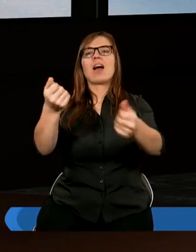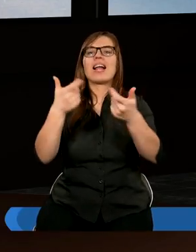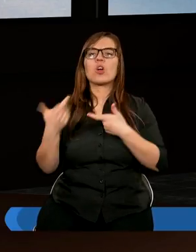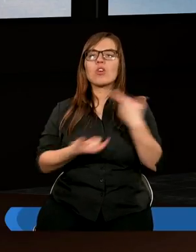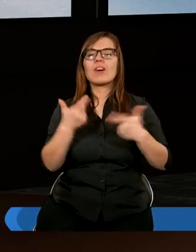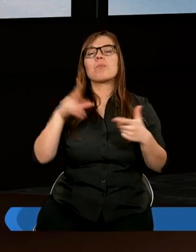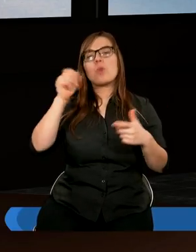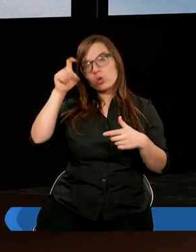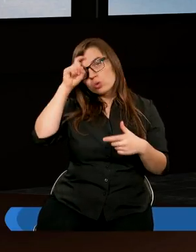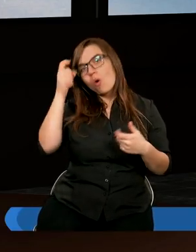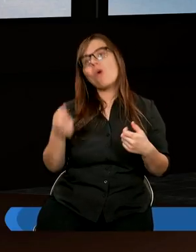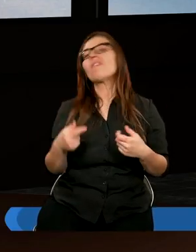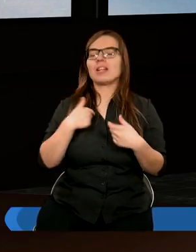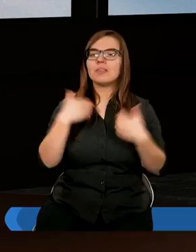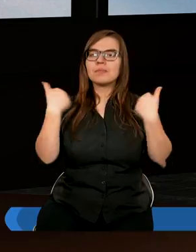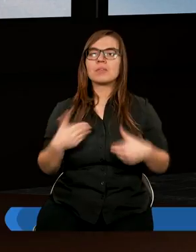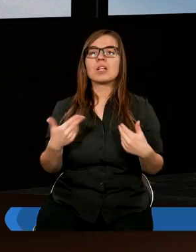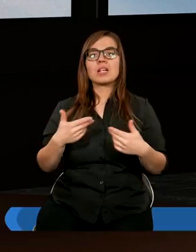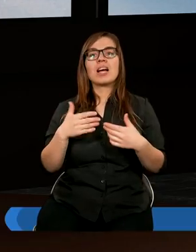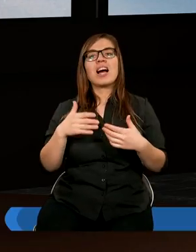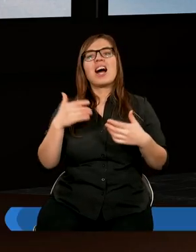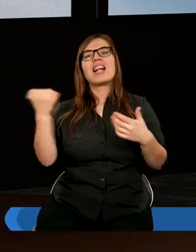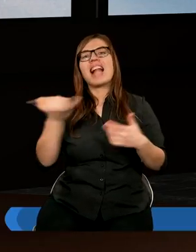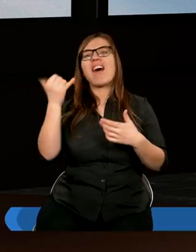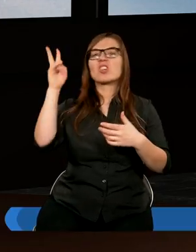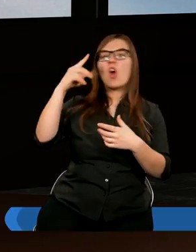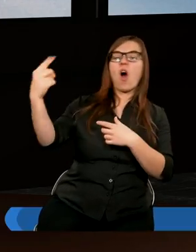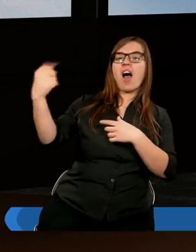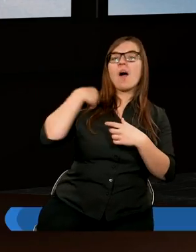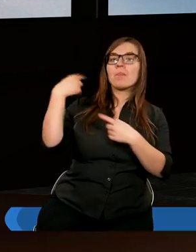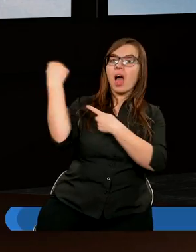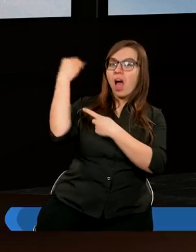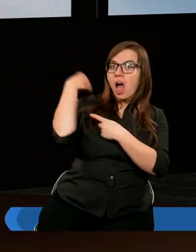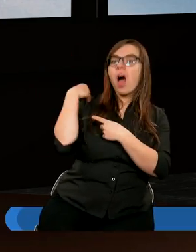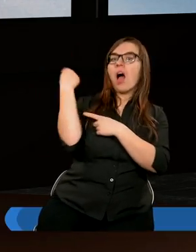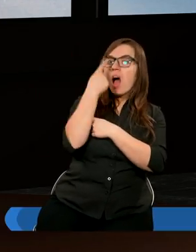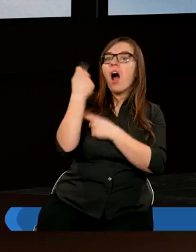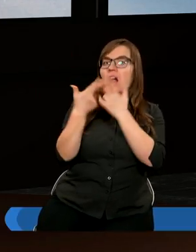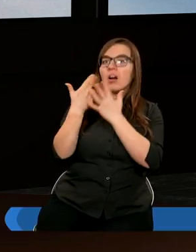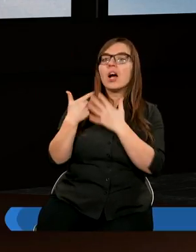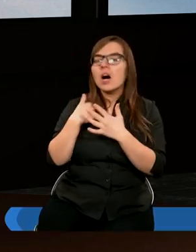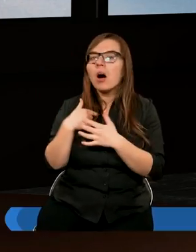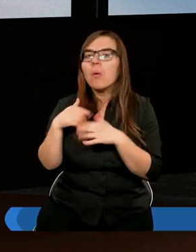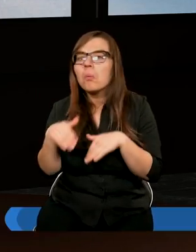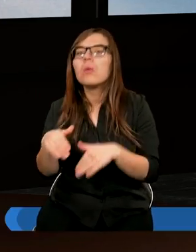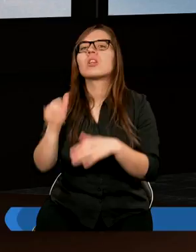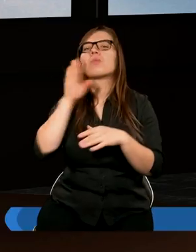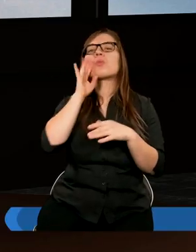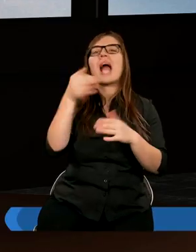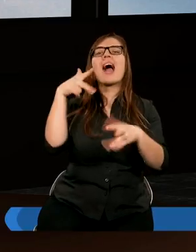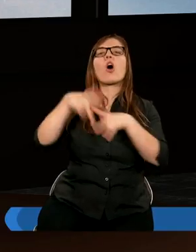człowiek, który musi być wciąż poganiany, to jest jak koń,